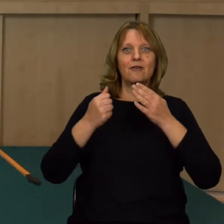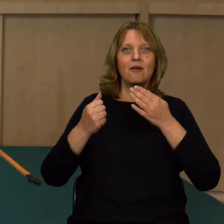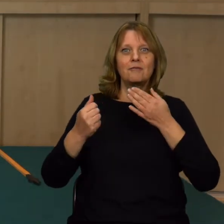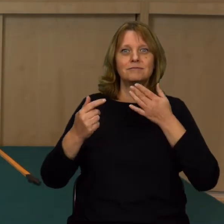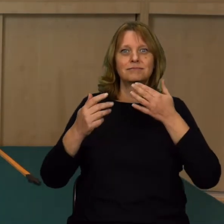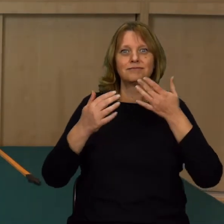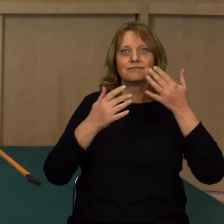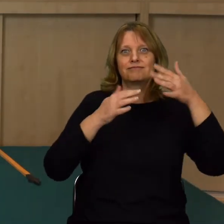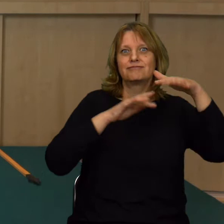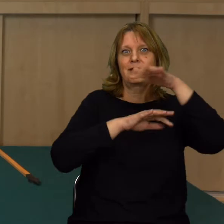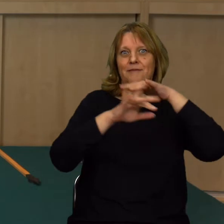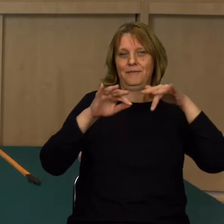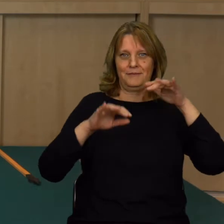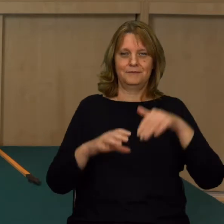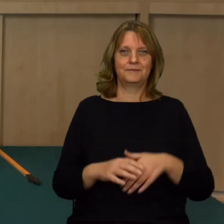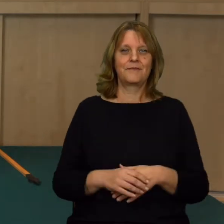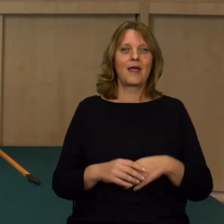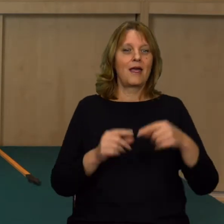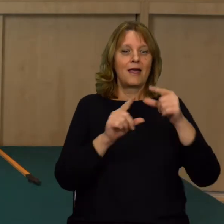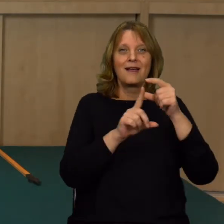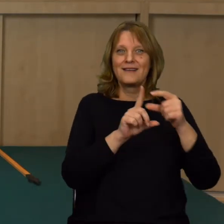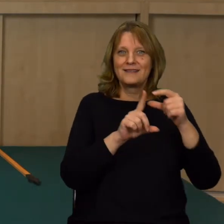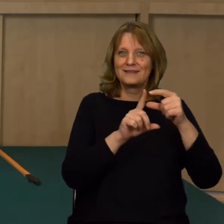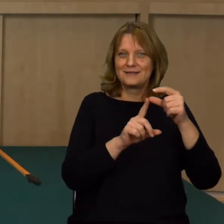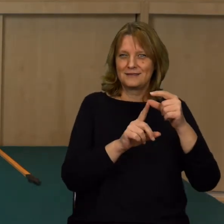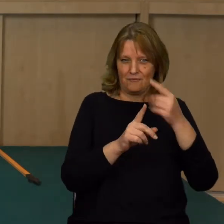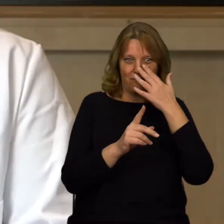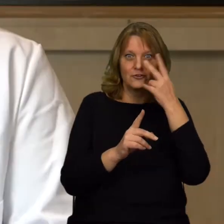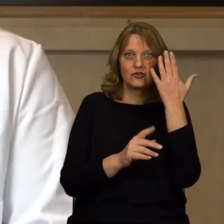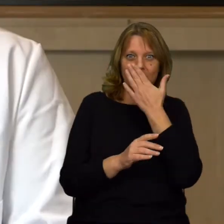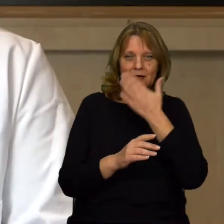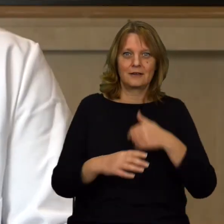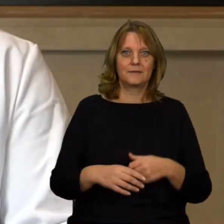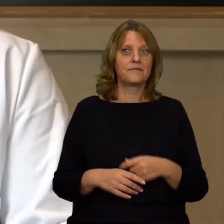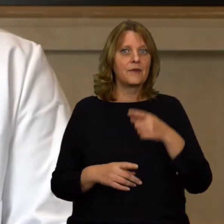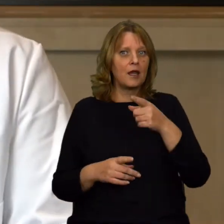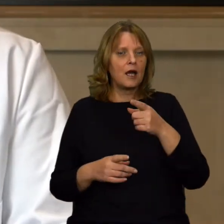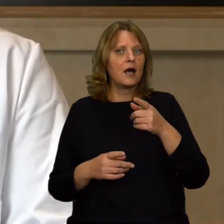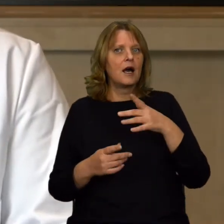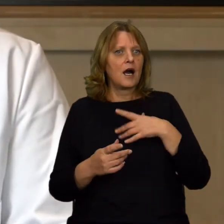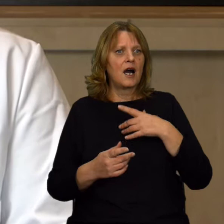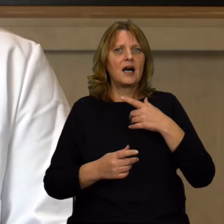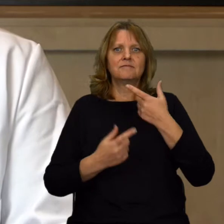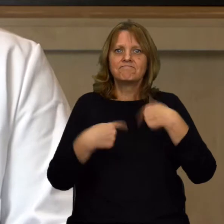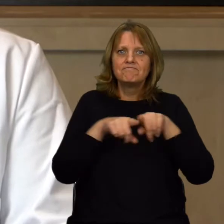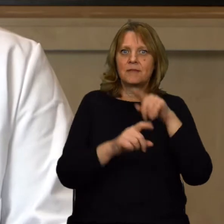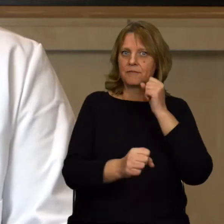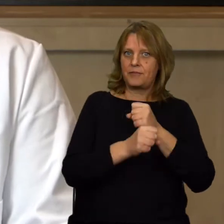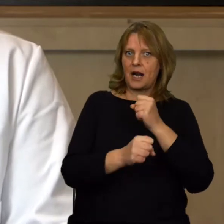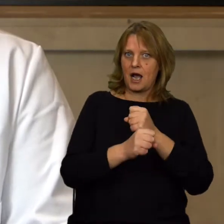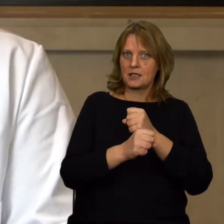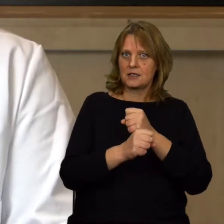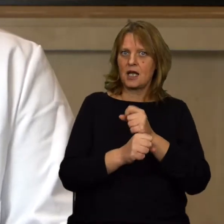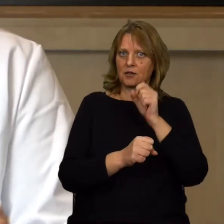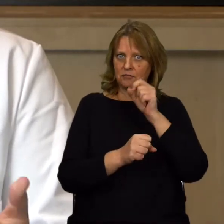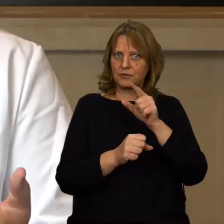aż zwęgliło. Tutaj kołeczek zrobił się cały czarny. Jak myślicie, czy wykonanie dowolnej pracy będzie